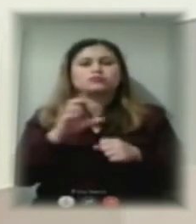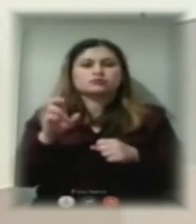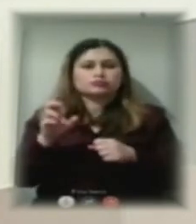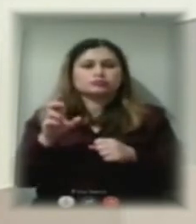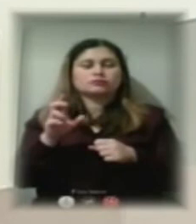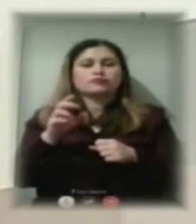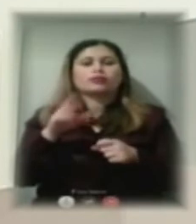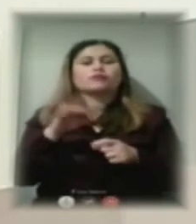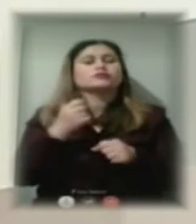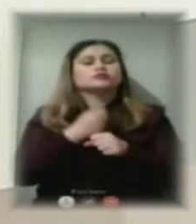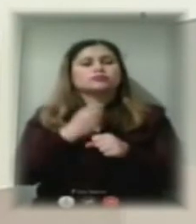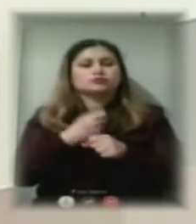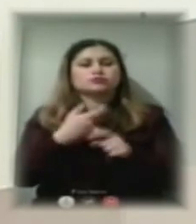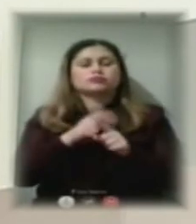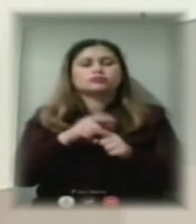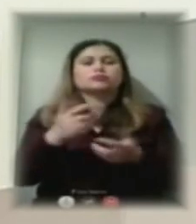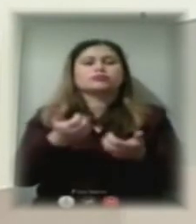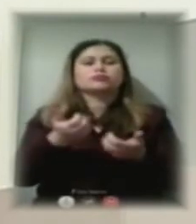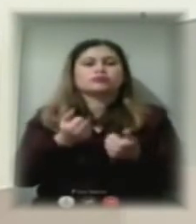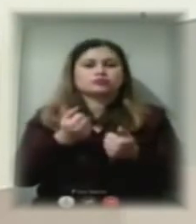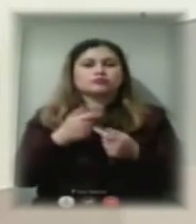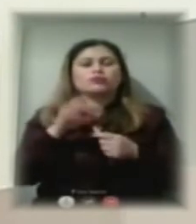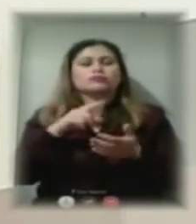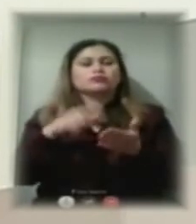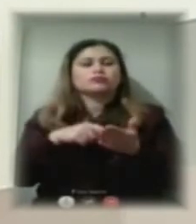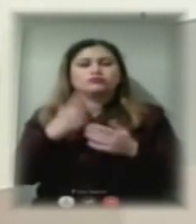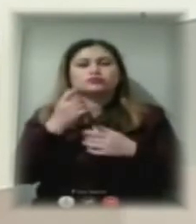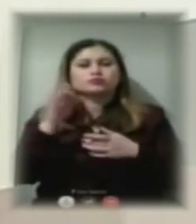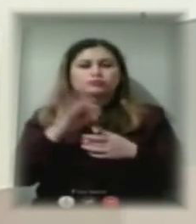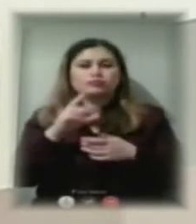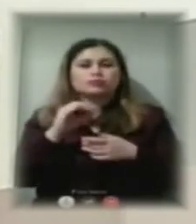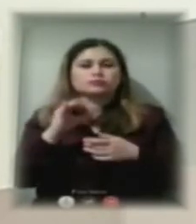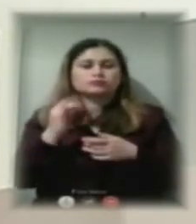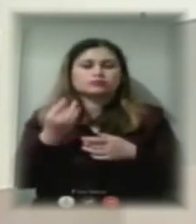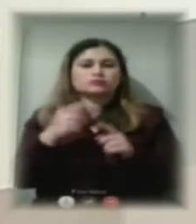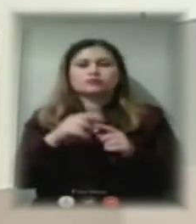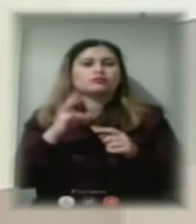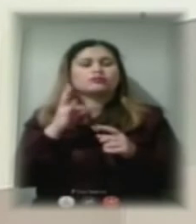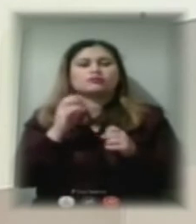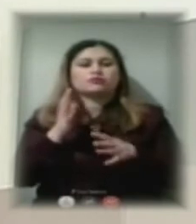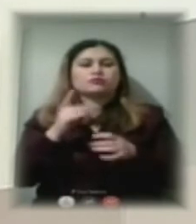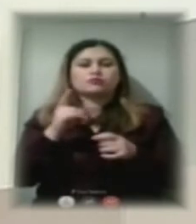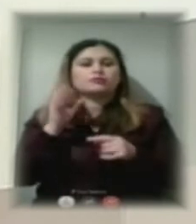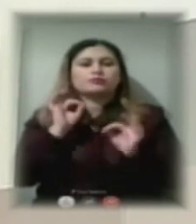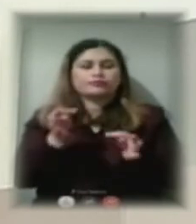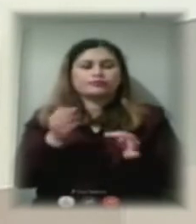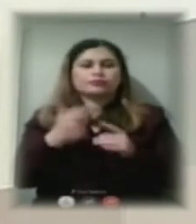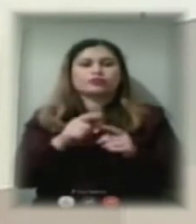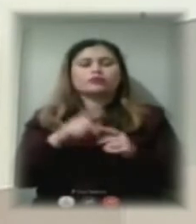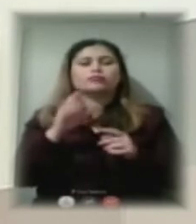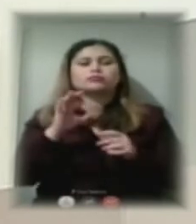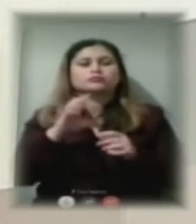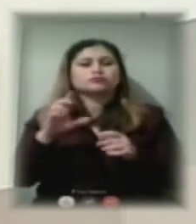створили і хочуть отримувати від міста 100% компенсації, то це не дуже правильно. Я вважаю, що ОСББ повинні